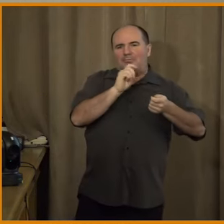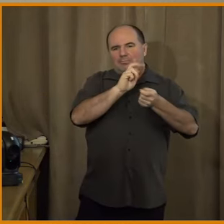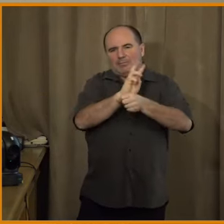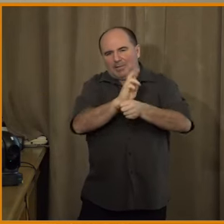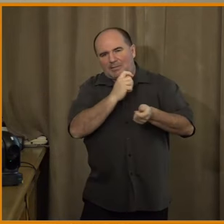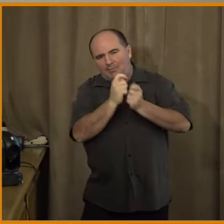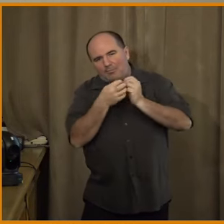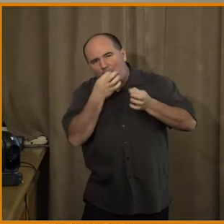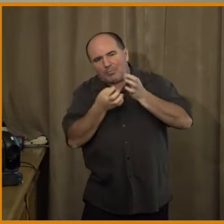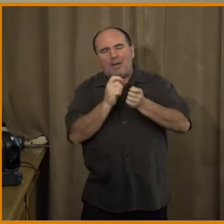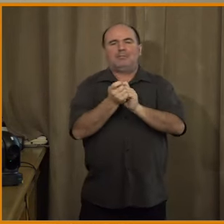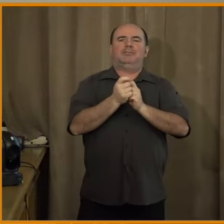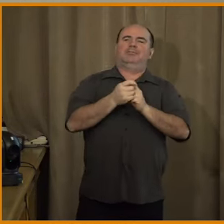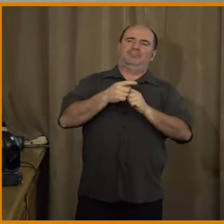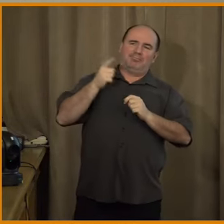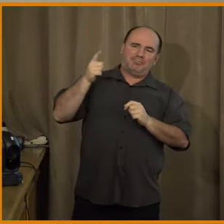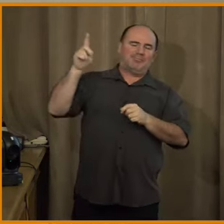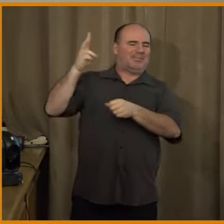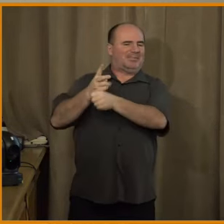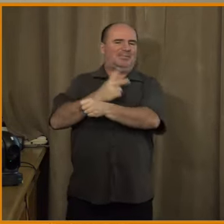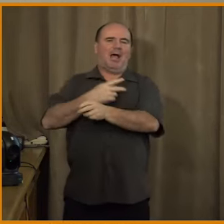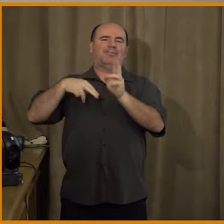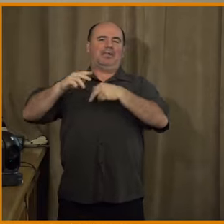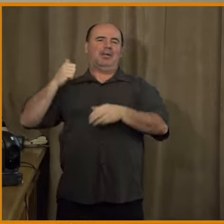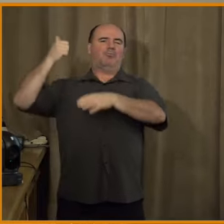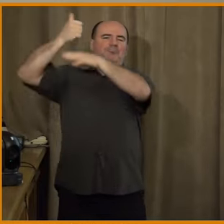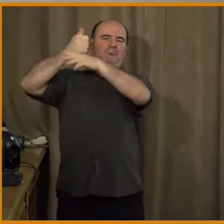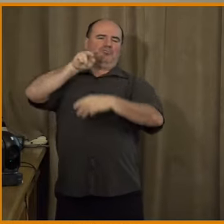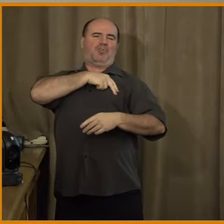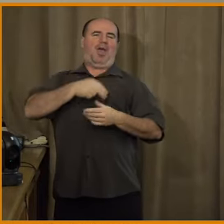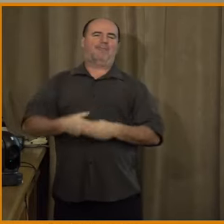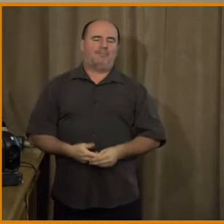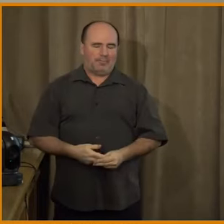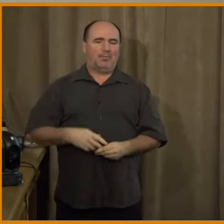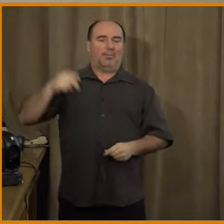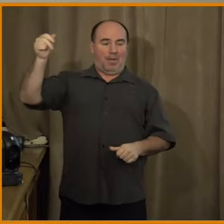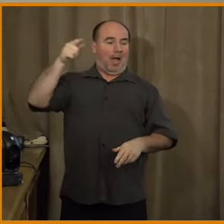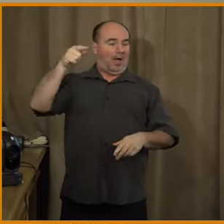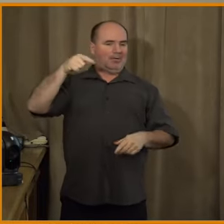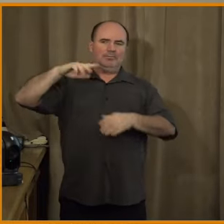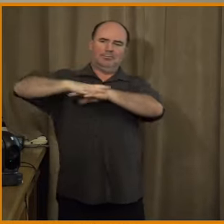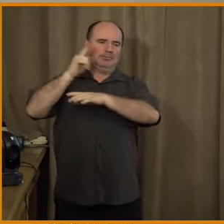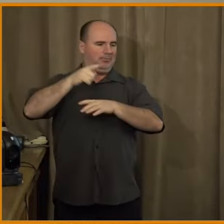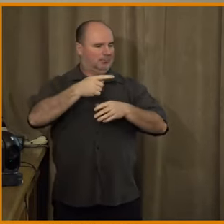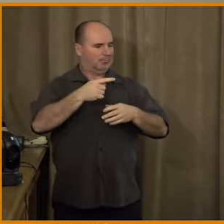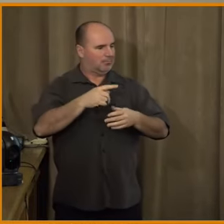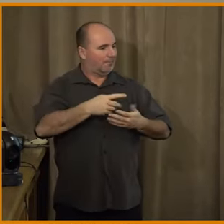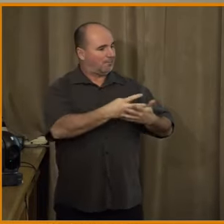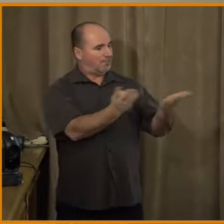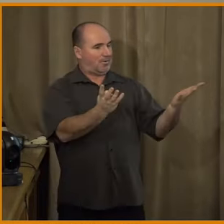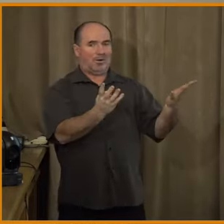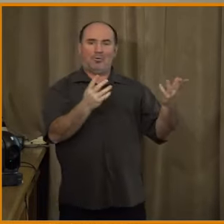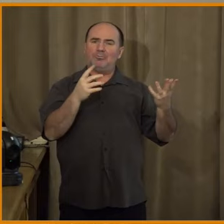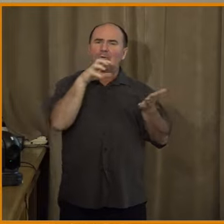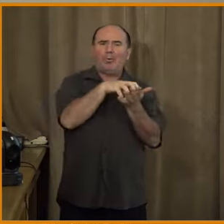řekl, takový paternalistický přístup, kdy veřejnost je vlastně ta zranitelná skupina, kterou je potřeba před určitým